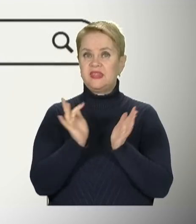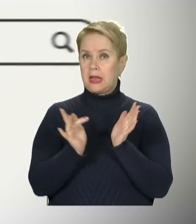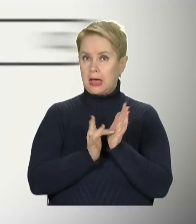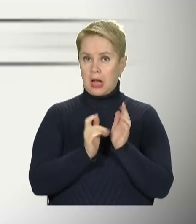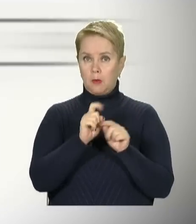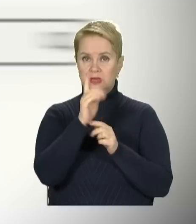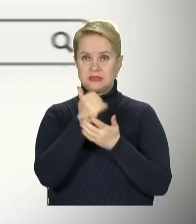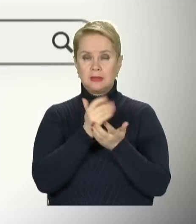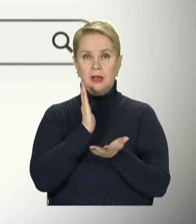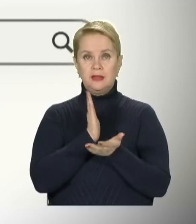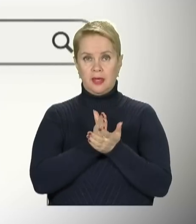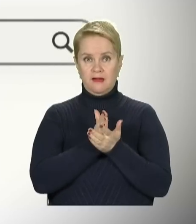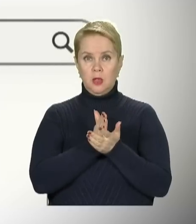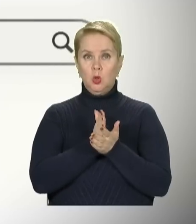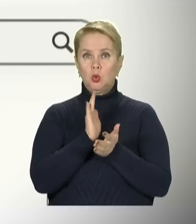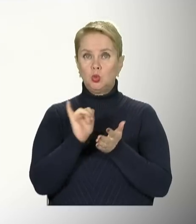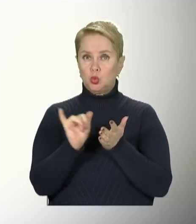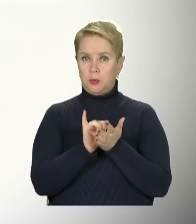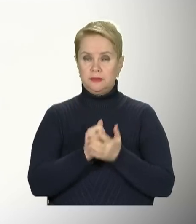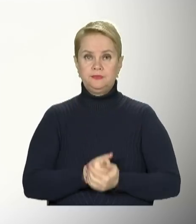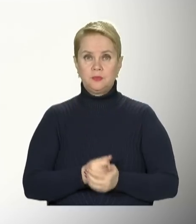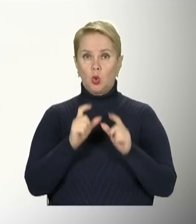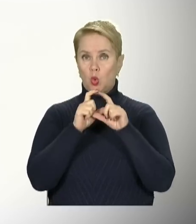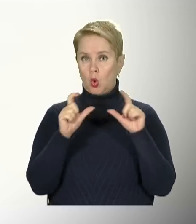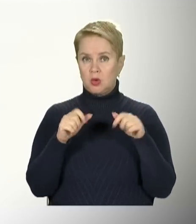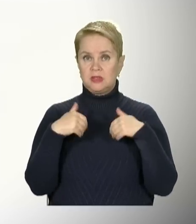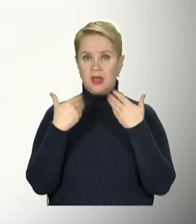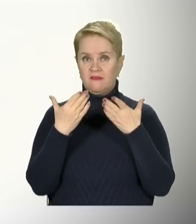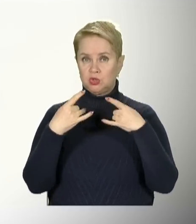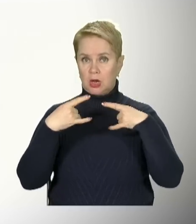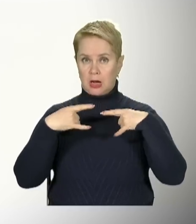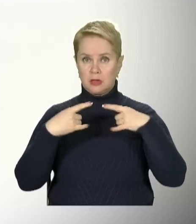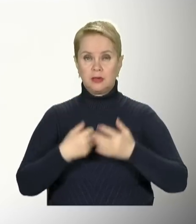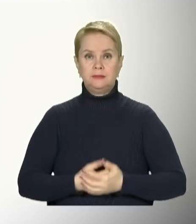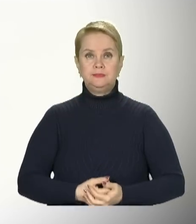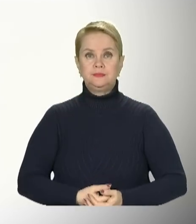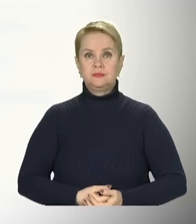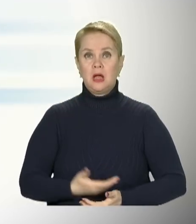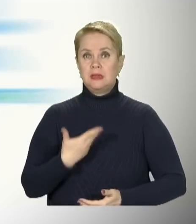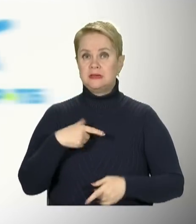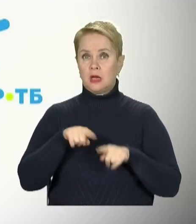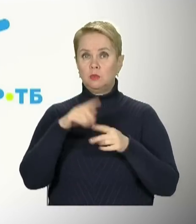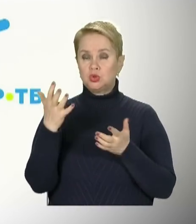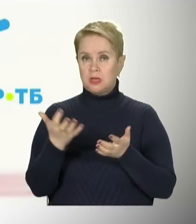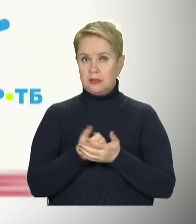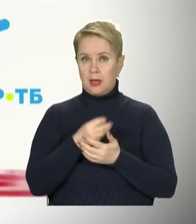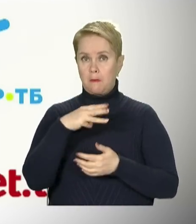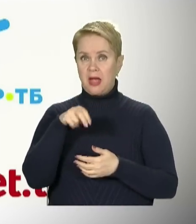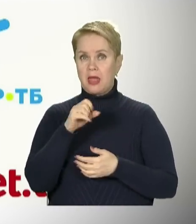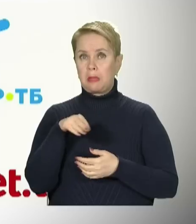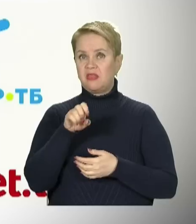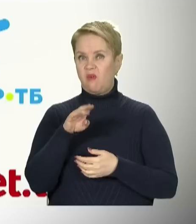Телеграмі, Одинадцятий канал є на Ютубі, QR-код зараз на ваших екранах. Нас також можна знайти на